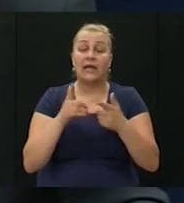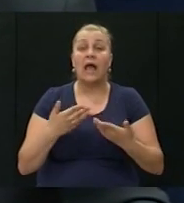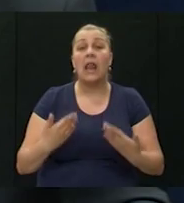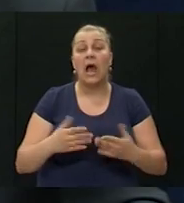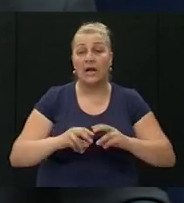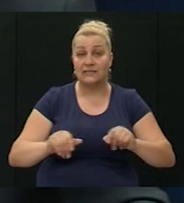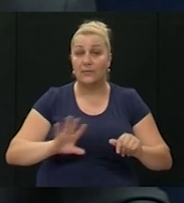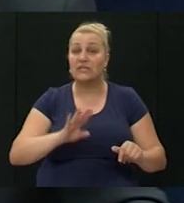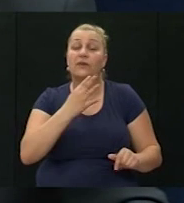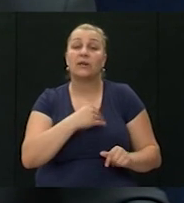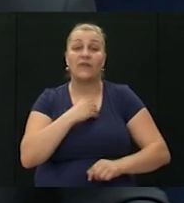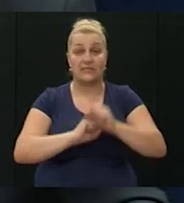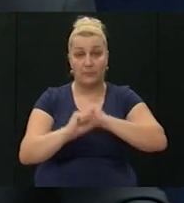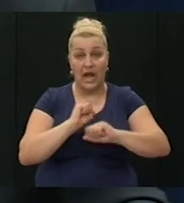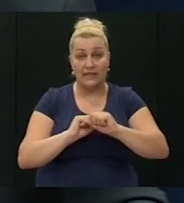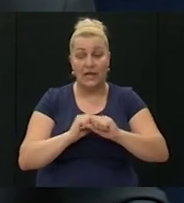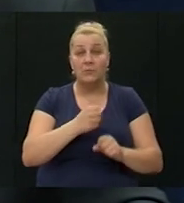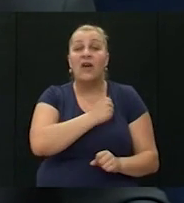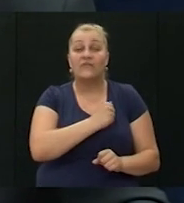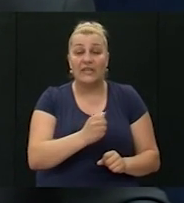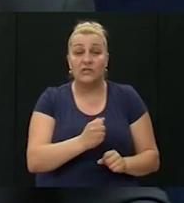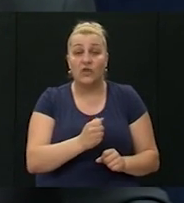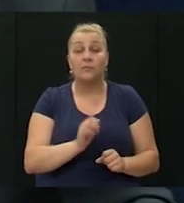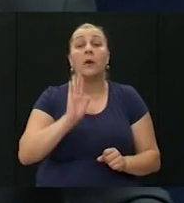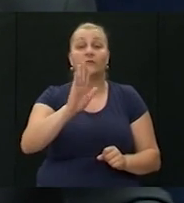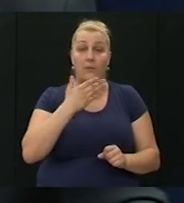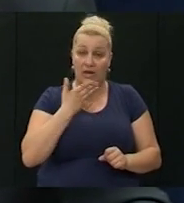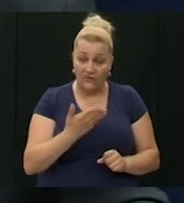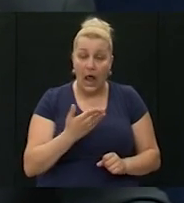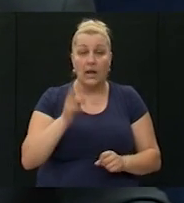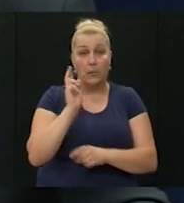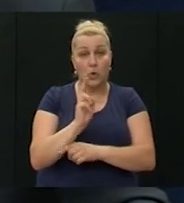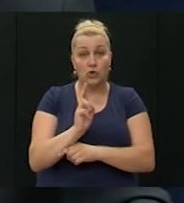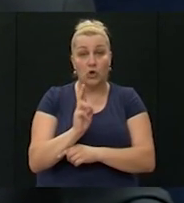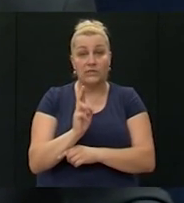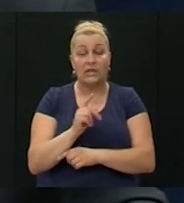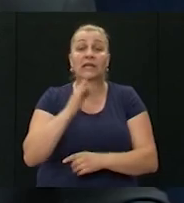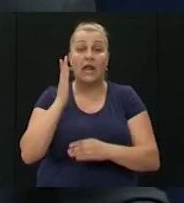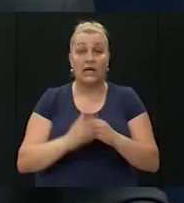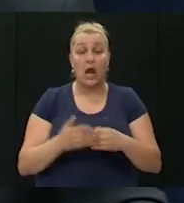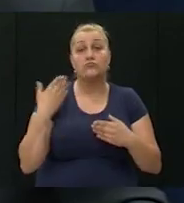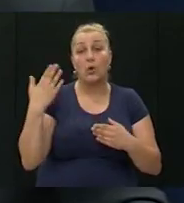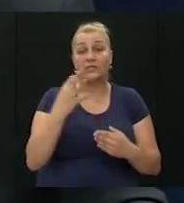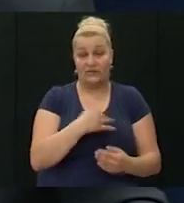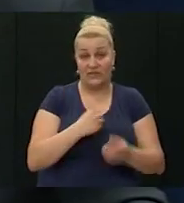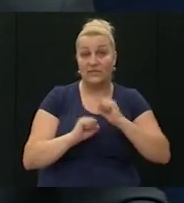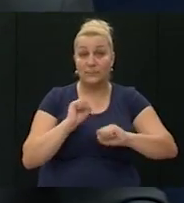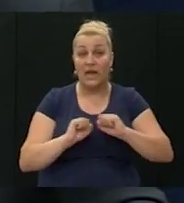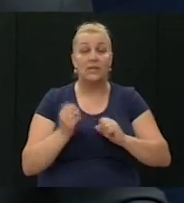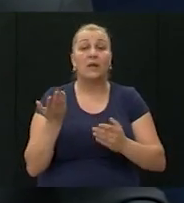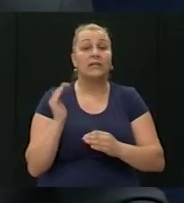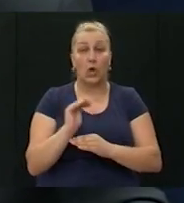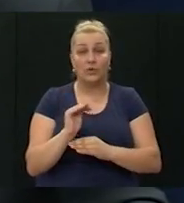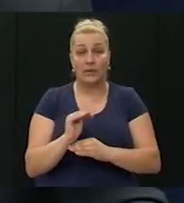svim našim hrvatskim braniteljima vitezovima vama hvala na pozornosti a na koncu jasno pozdrav hrvatskim braniteljima